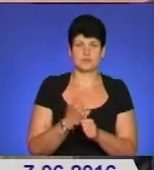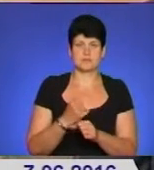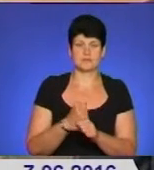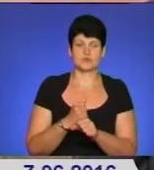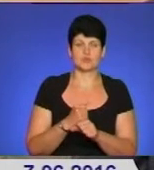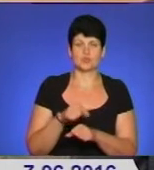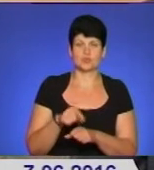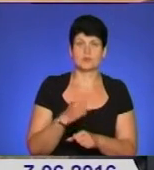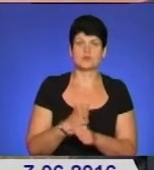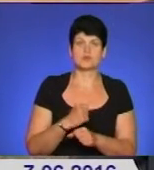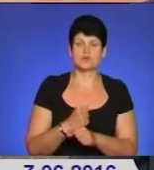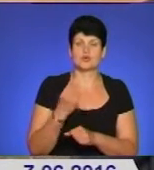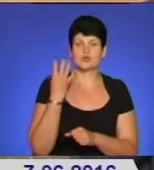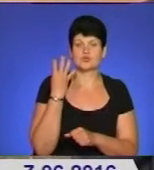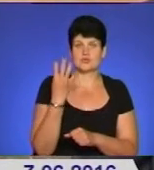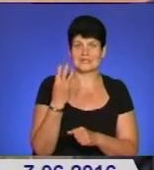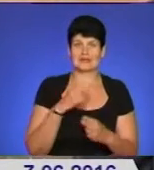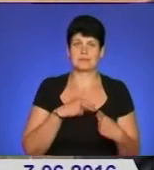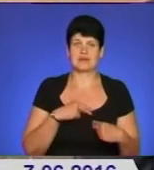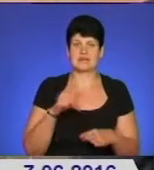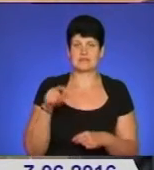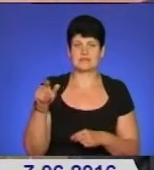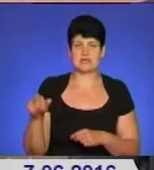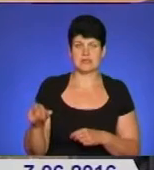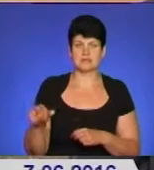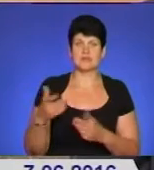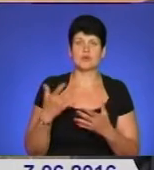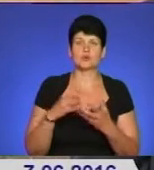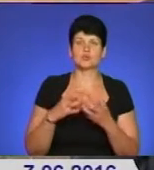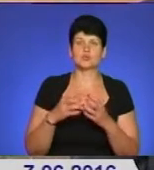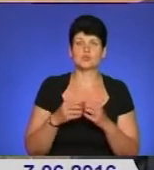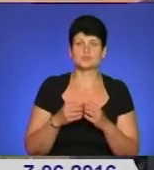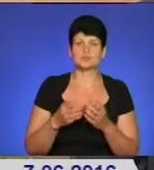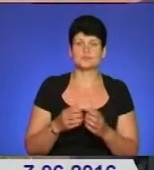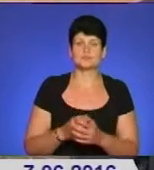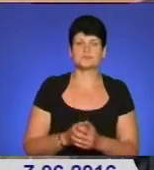Тут працює четверо працівників, п'ятеро зараз п'ятеро.